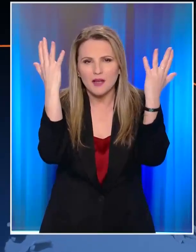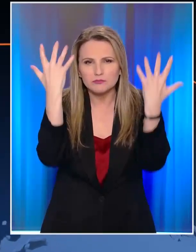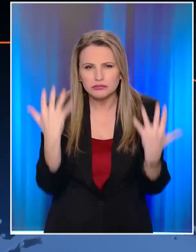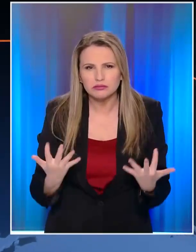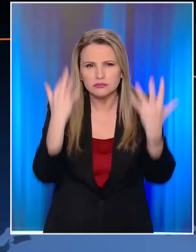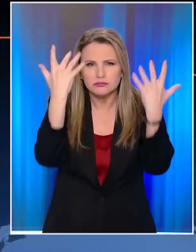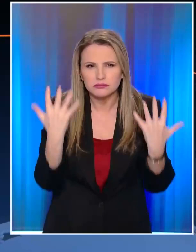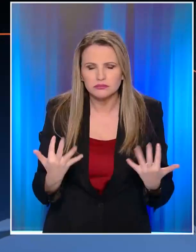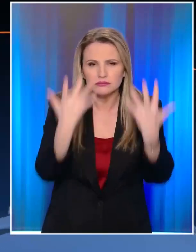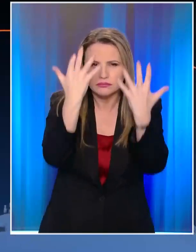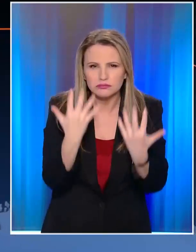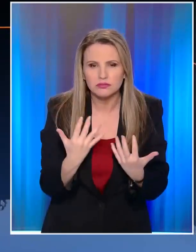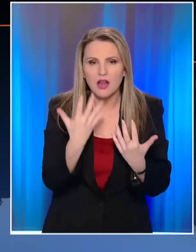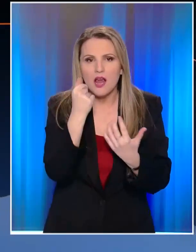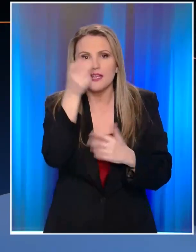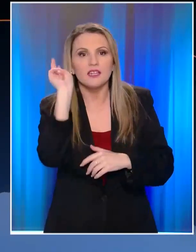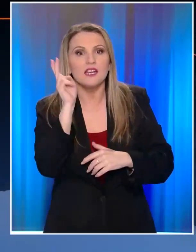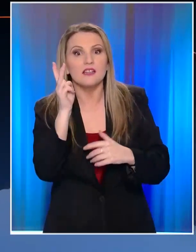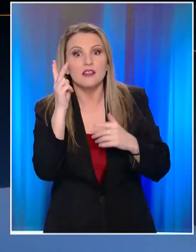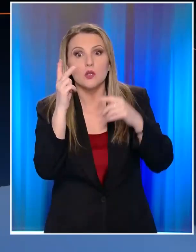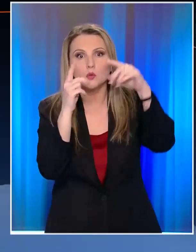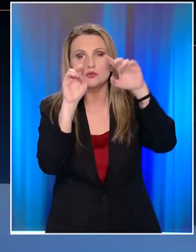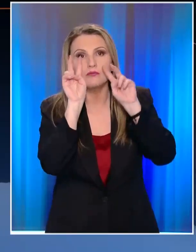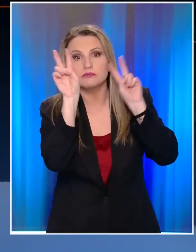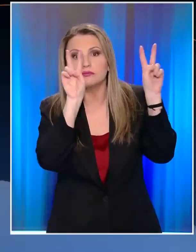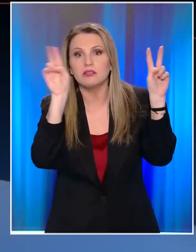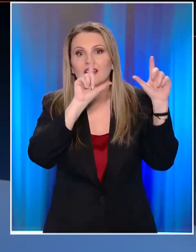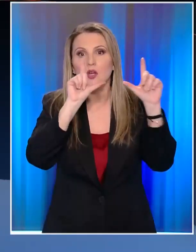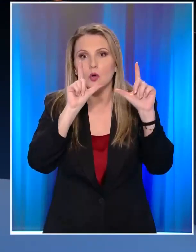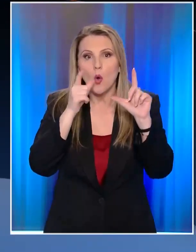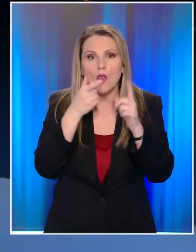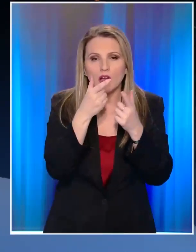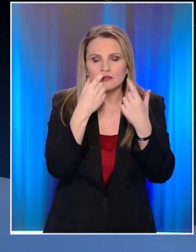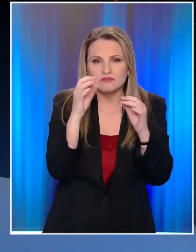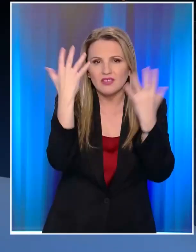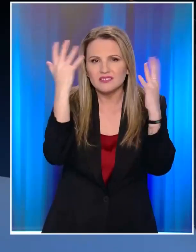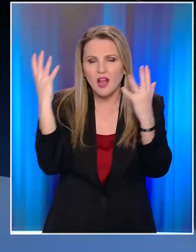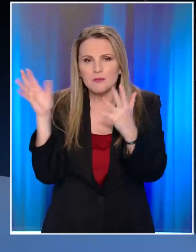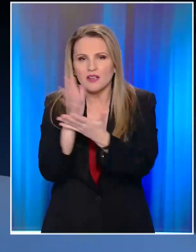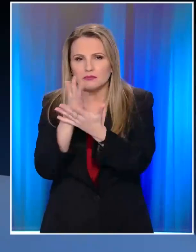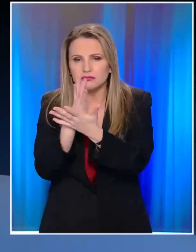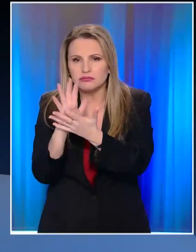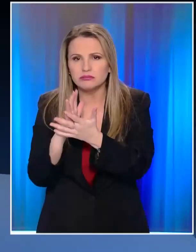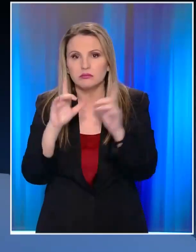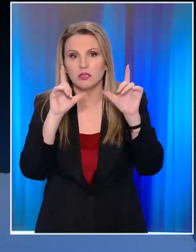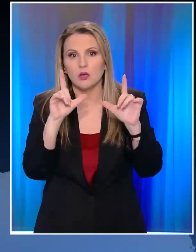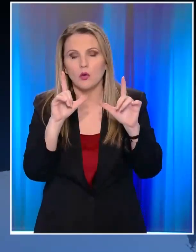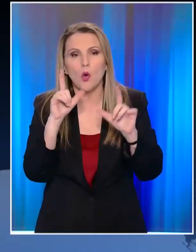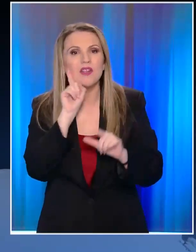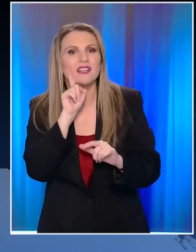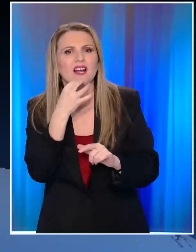καταλάβατε. Κρέμονται αντικείμενα ακριβώς πάνω από κεφάλια μας. Εδώ, εδώ, δείστε εδώ, δείστε εδώ τι έχει γίνει. Εδώ. Η εικόνα είναι